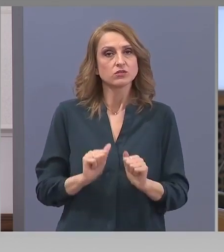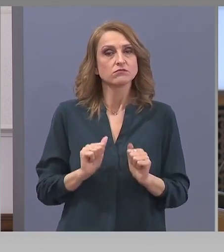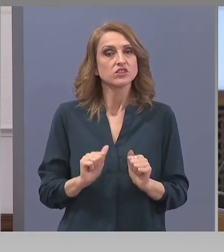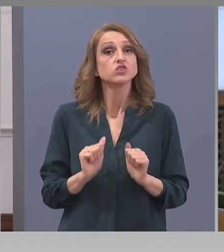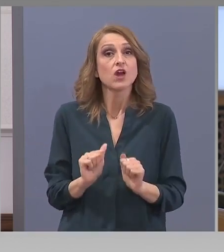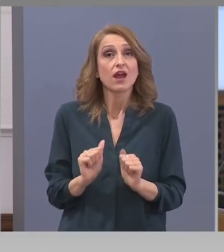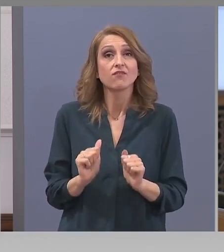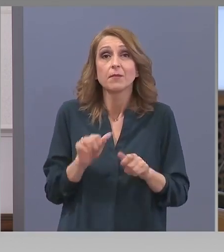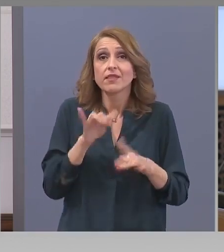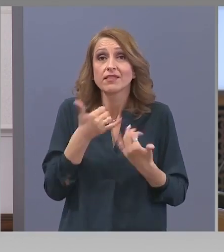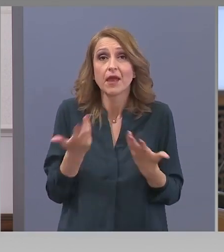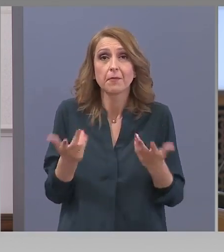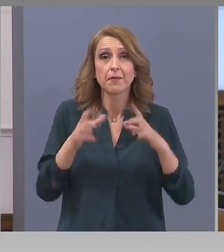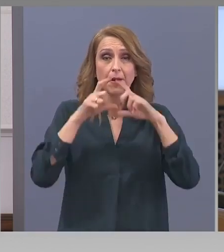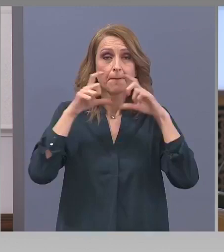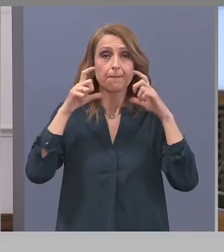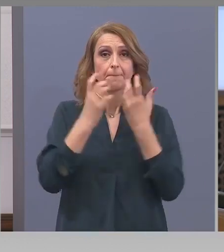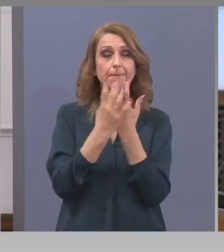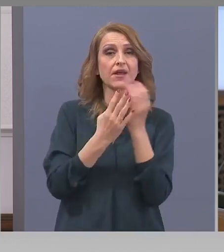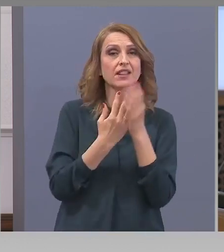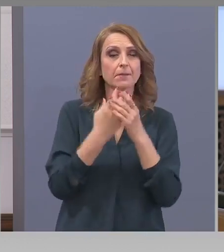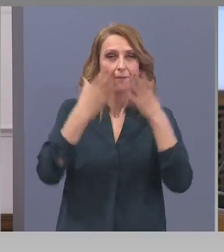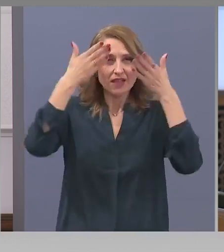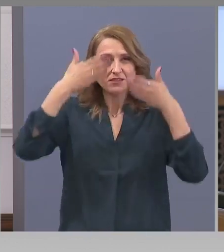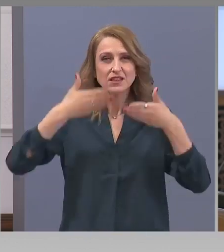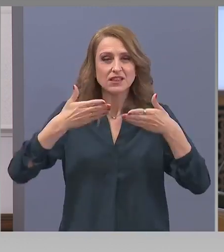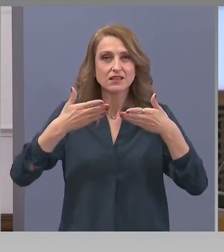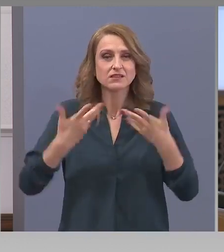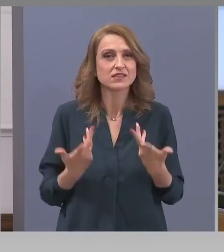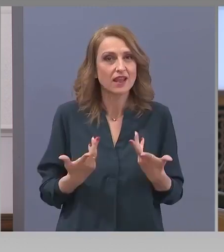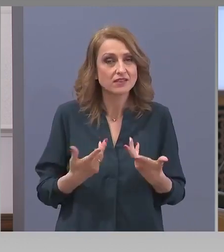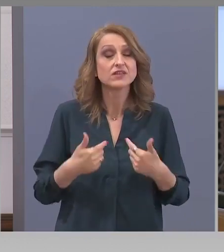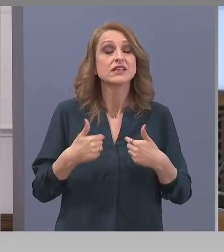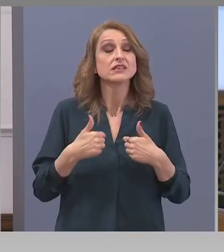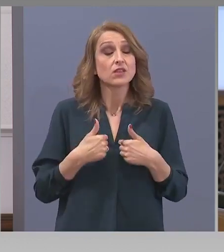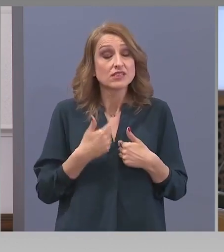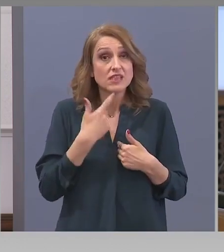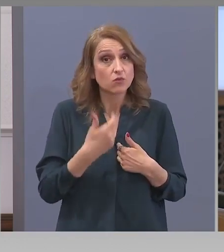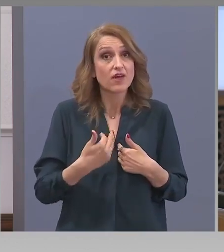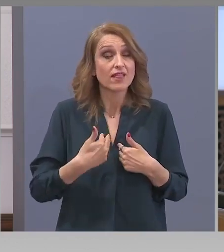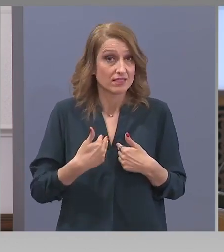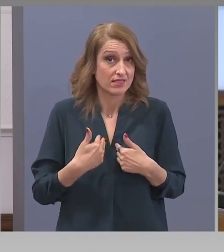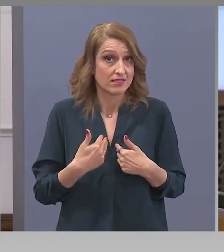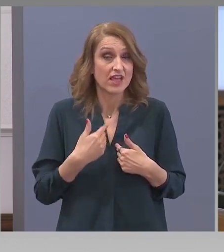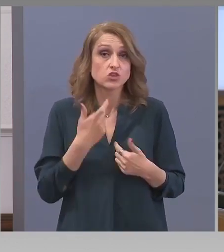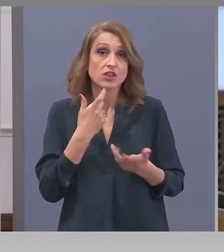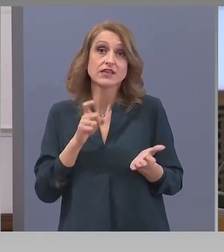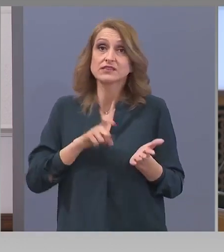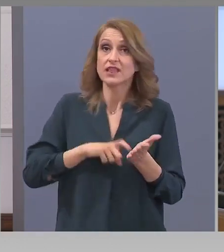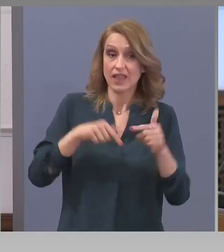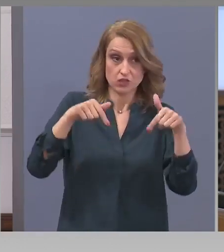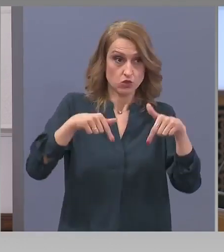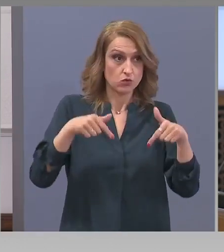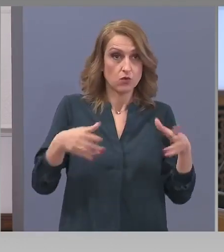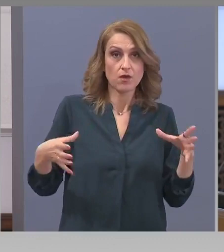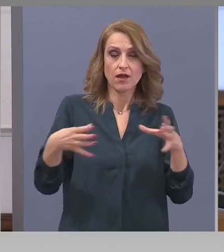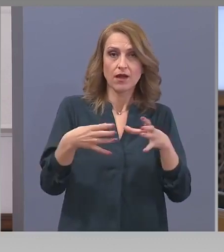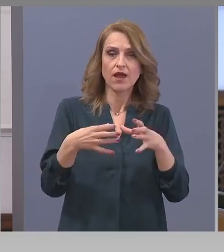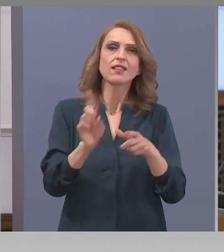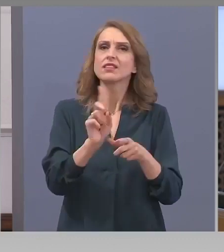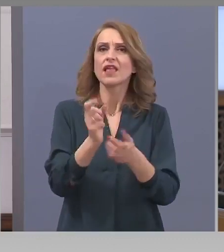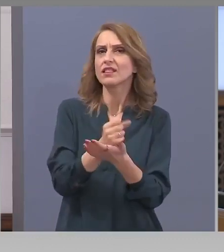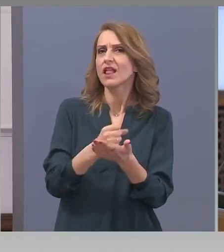предпазни средства. И тук идва момента, че нашата роля и моята роля като представител на Български заболеекарски сил не да